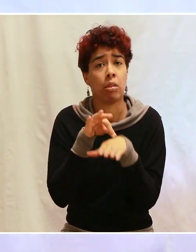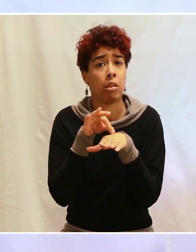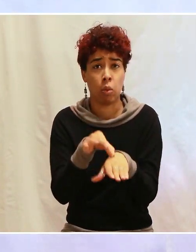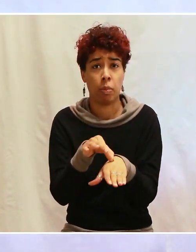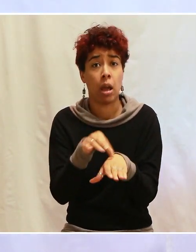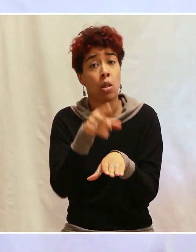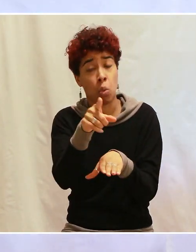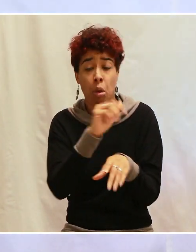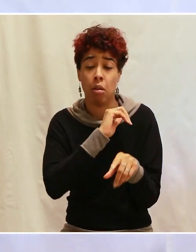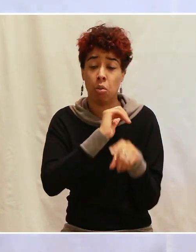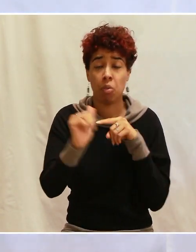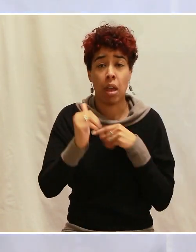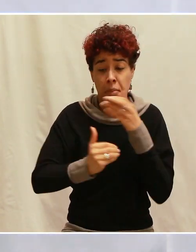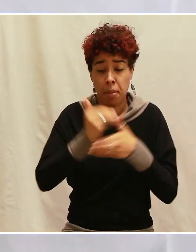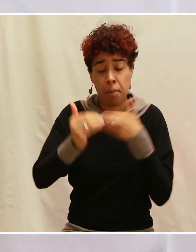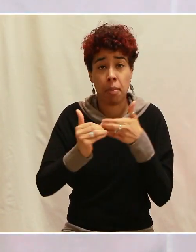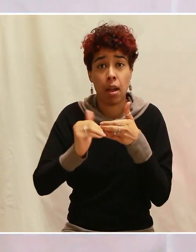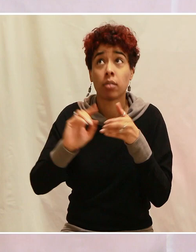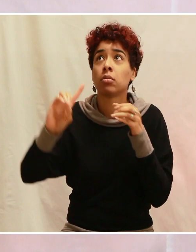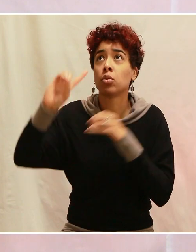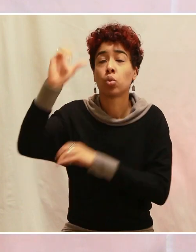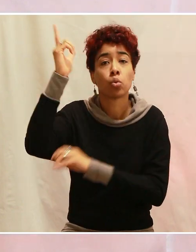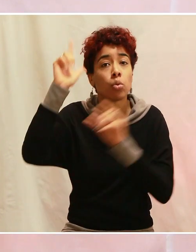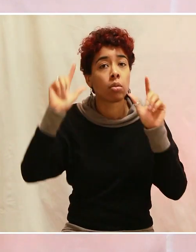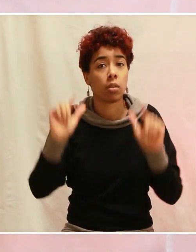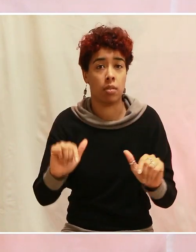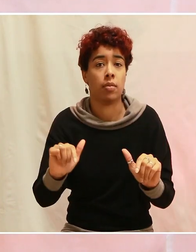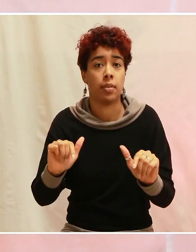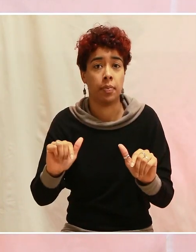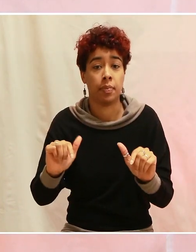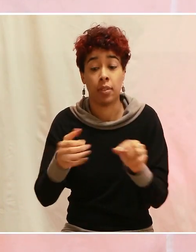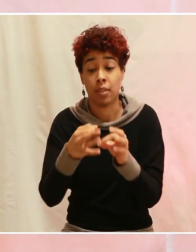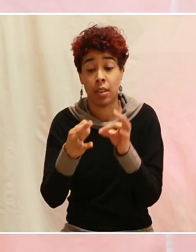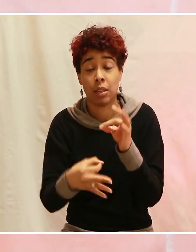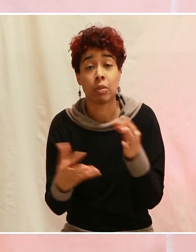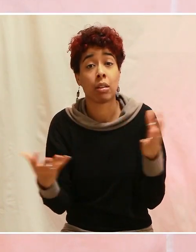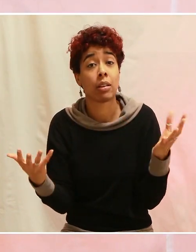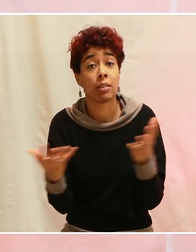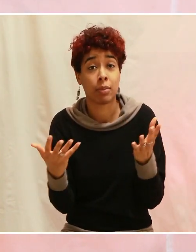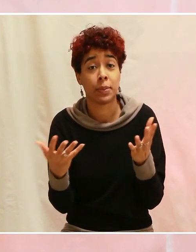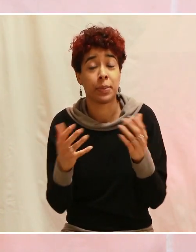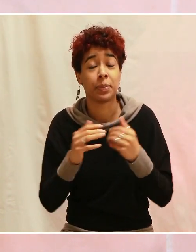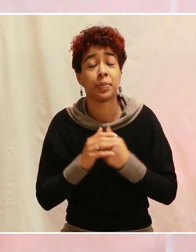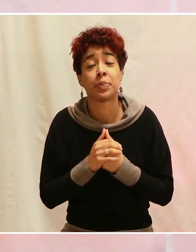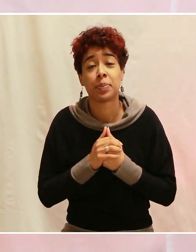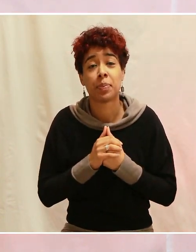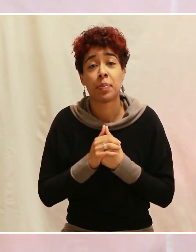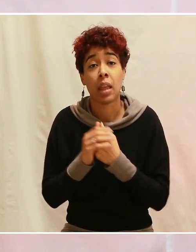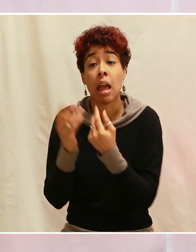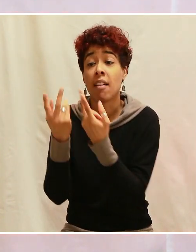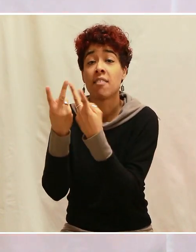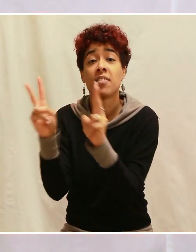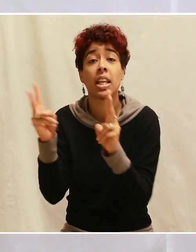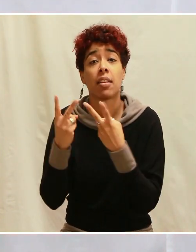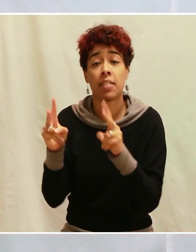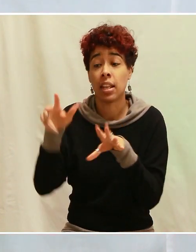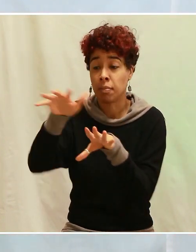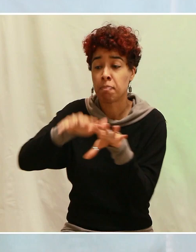dans ce que tu es en train de faire pour lui. Et on voit que là, le résultat dans les Écritures, c'est que les villes voisines,